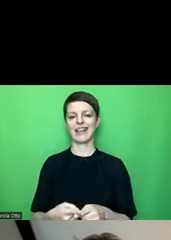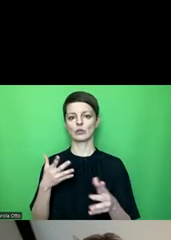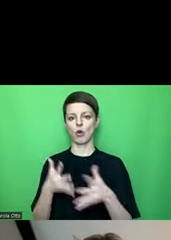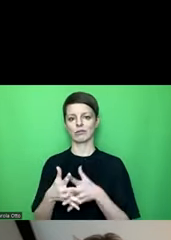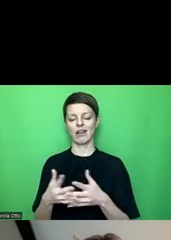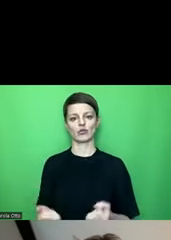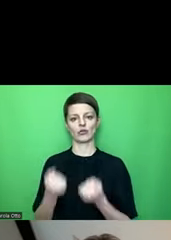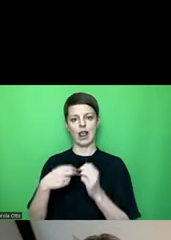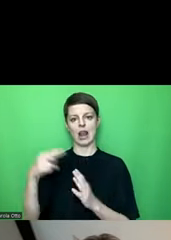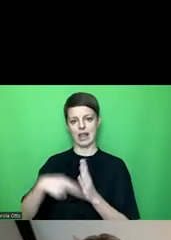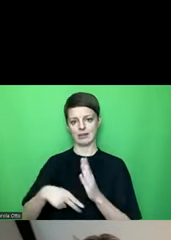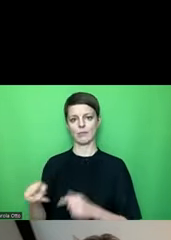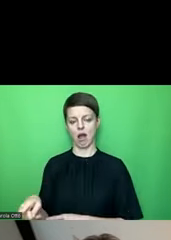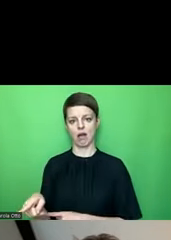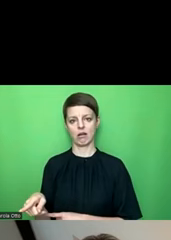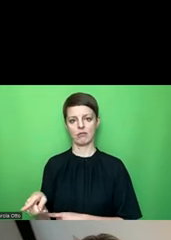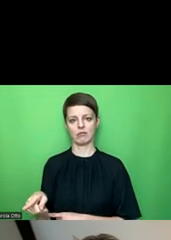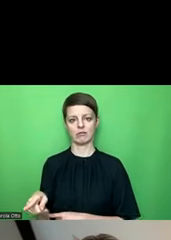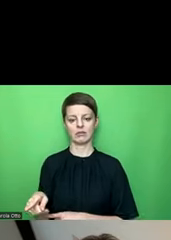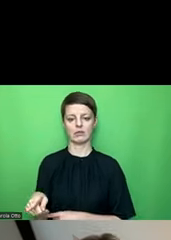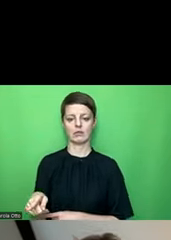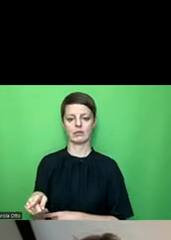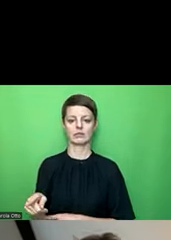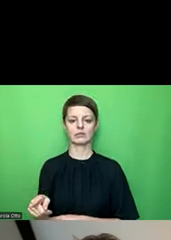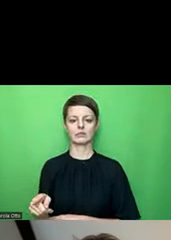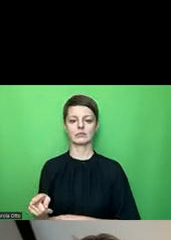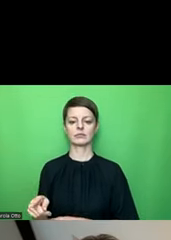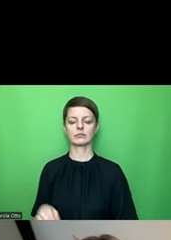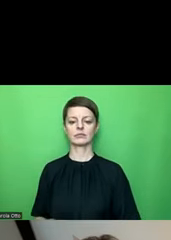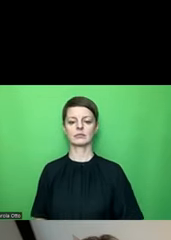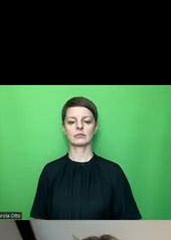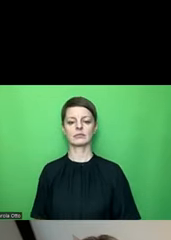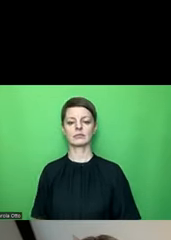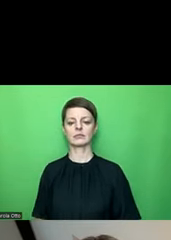Textkontrast gibt und unter anderem ist eben auch, da muss ich jetzt mal schauen,